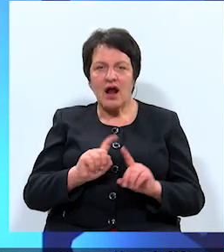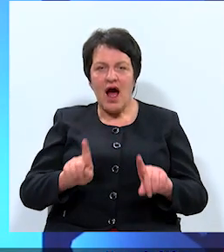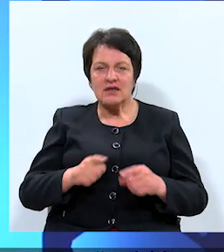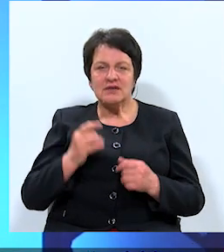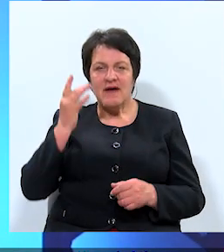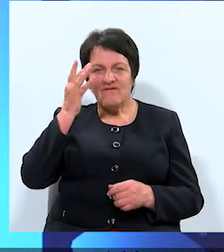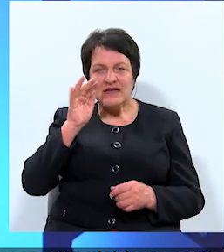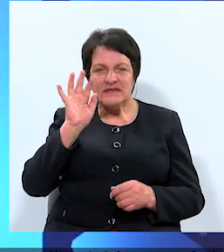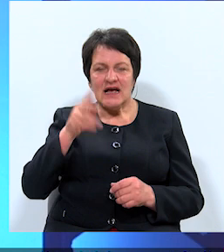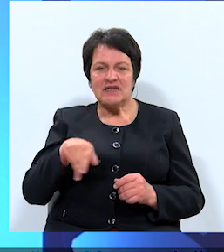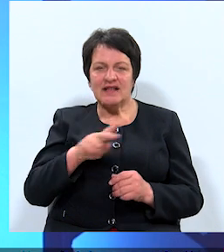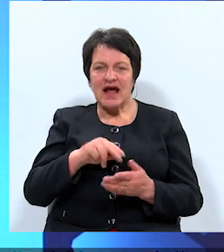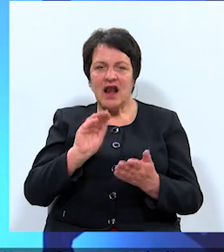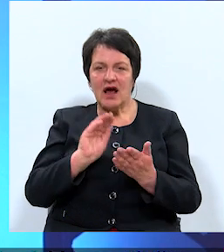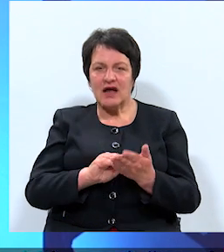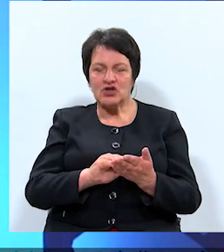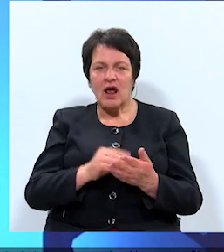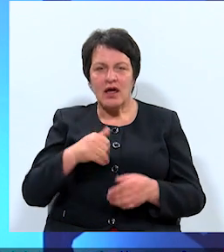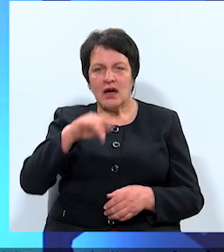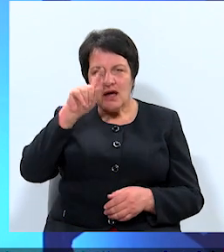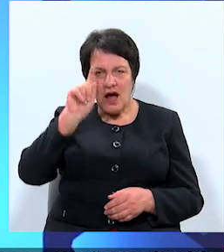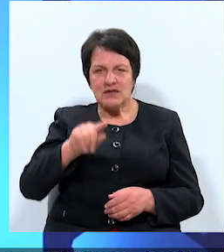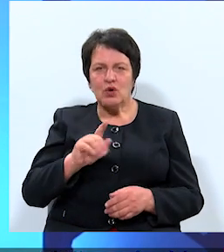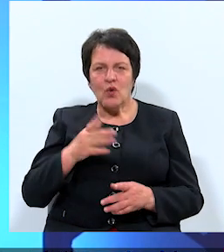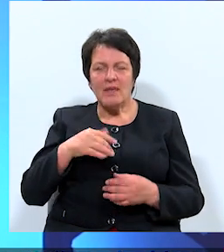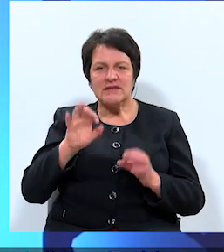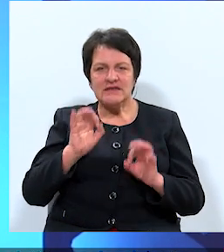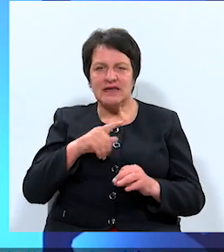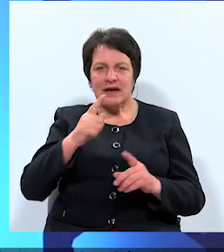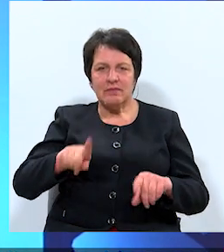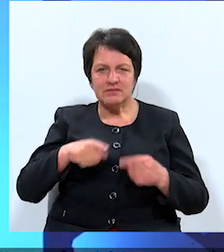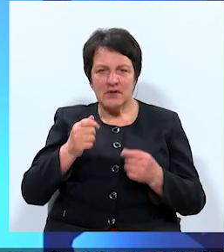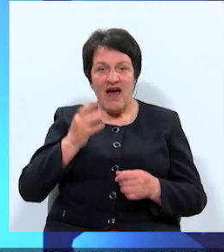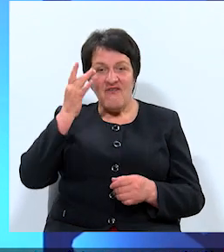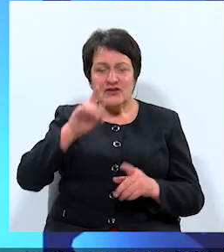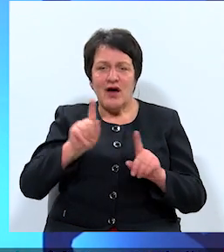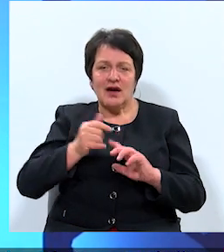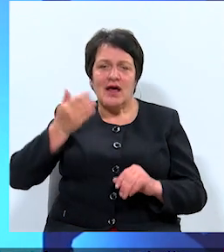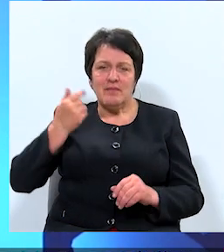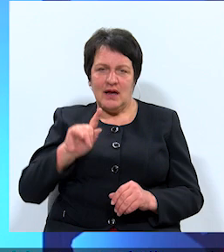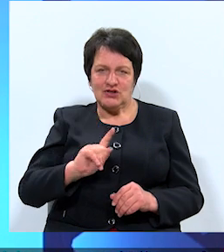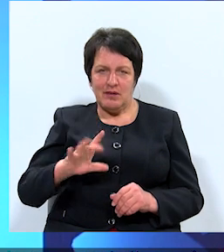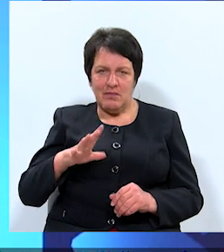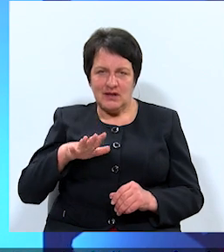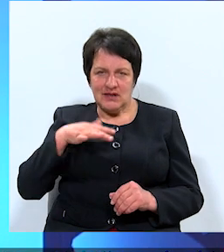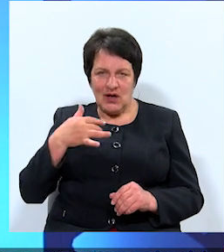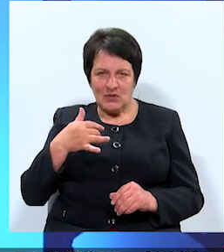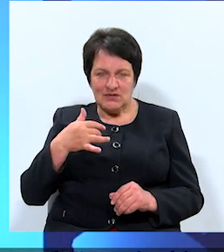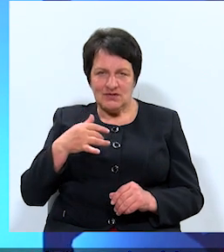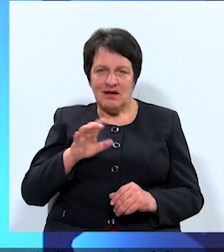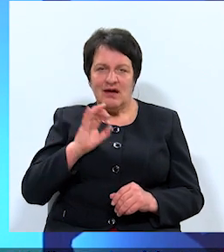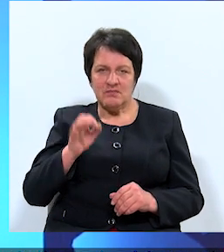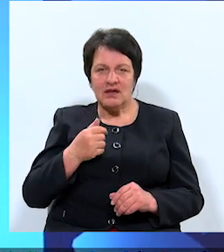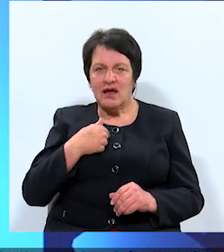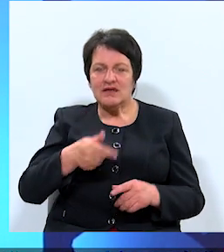vīzijas deklarēšanu. Ir jāsaprot, ko mēs īsti gribam attīstīt, kādā virzienā. Vīzija jau arī iepriekš diezgan daudz ir bijis. Es pilnībā